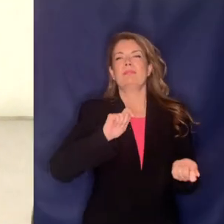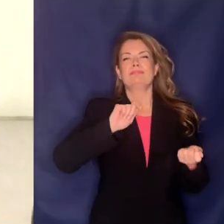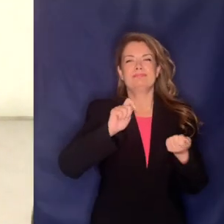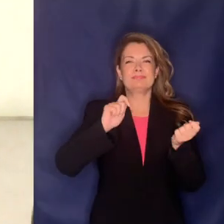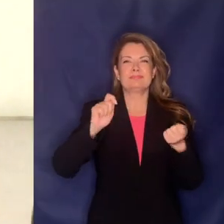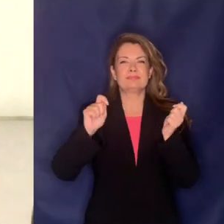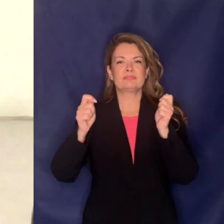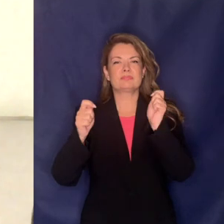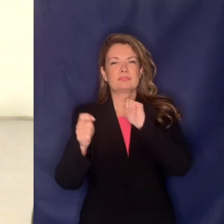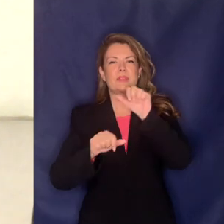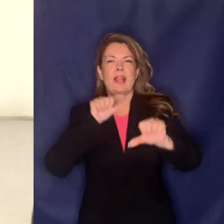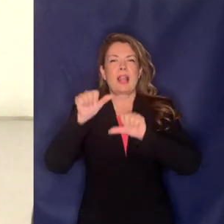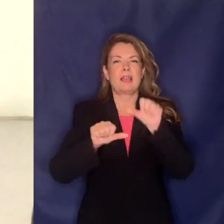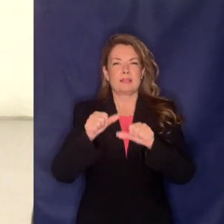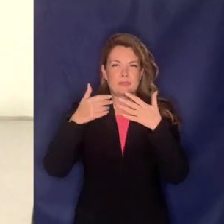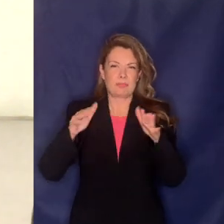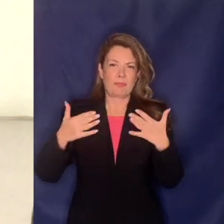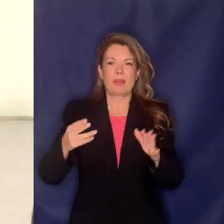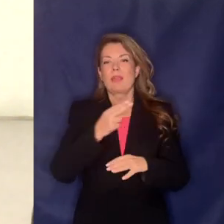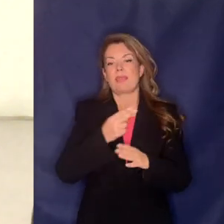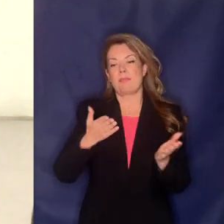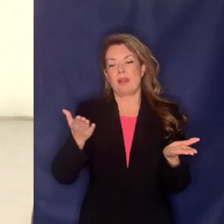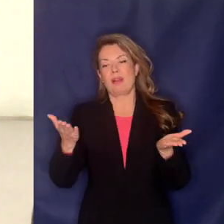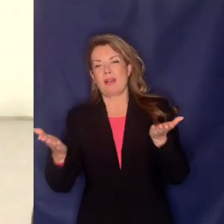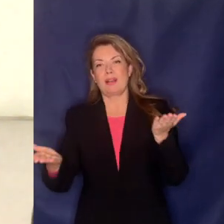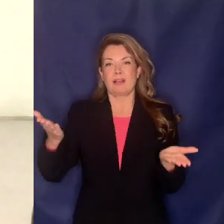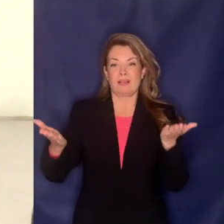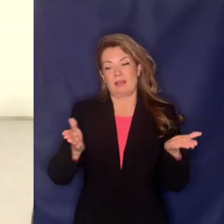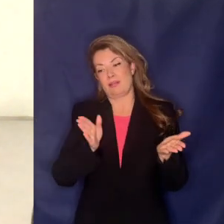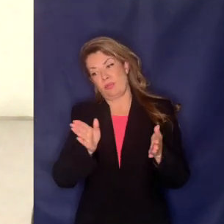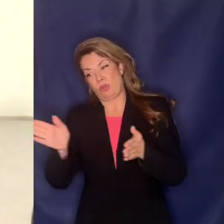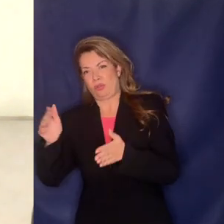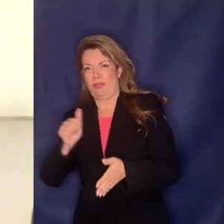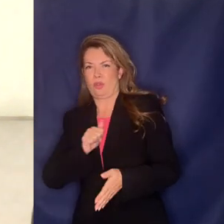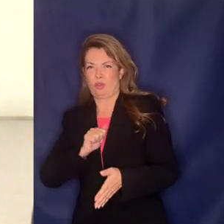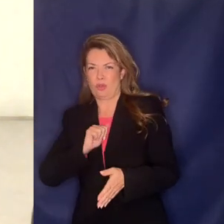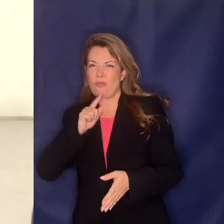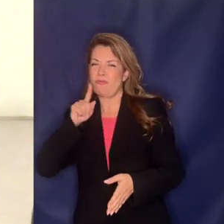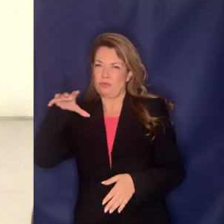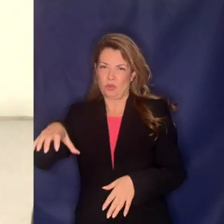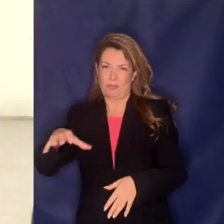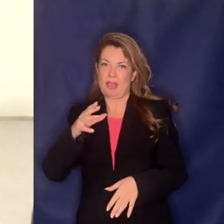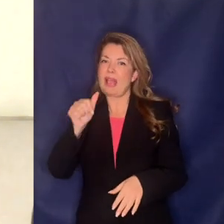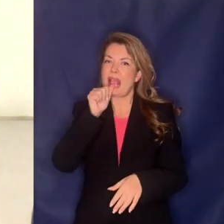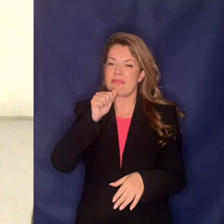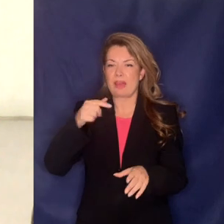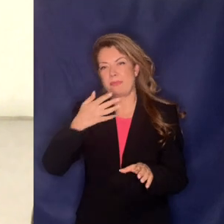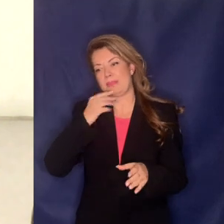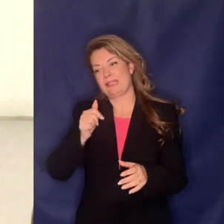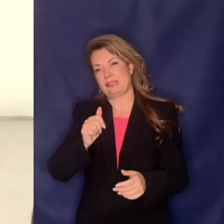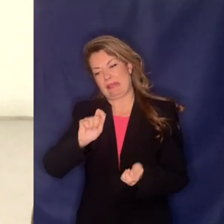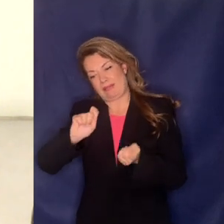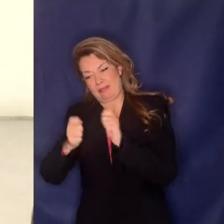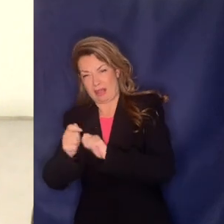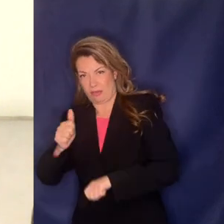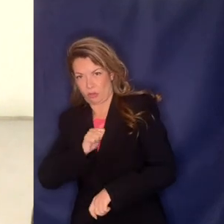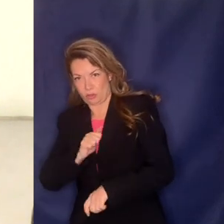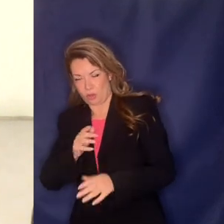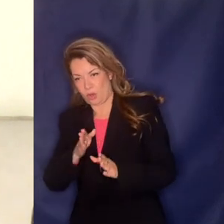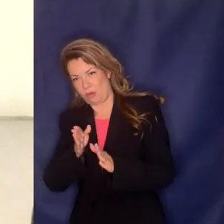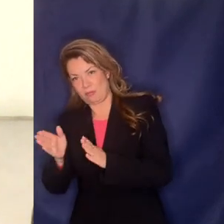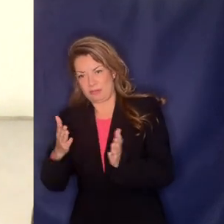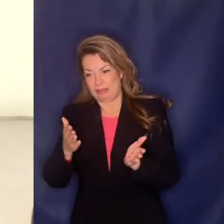έντονα πράγματα στο να πάει προς τον ιδιωτικό τομέα της οικονομίας η διαχείριση του νερού